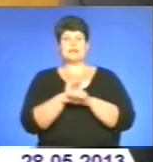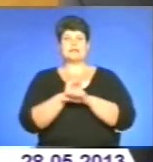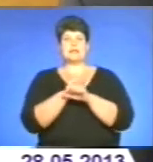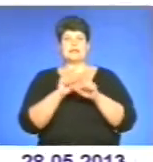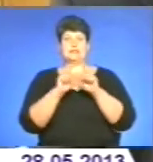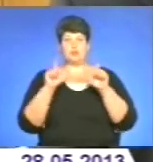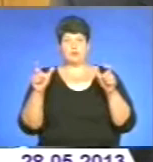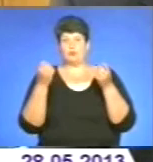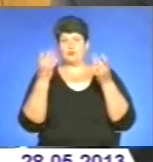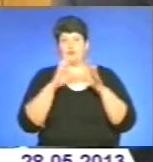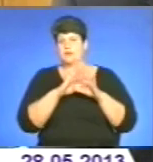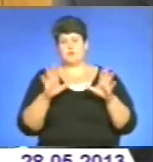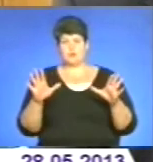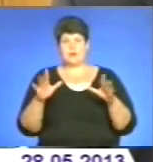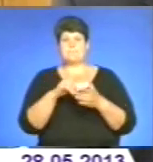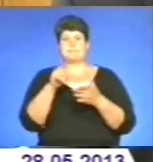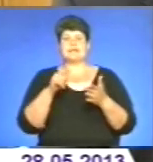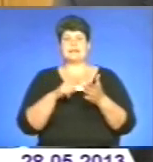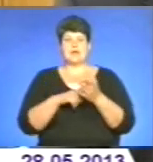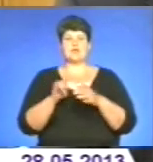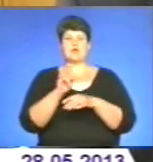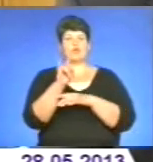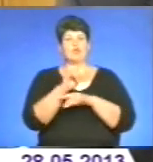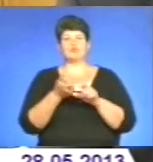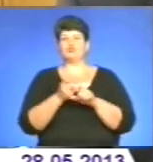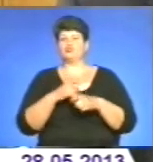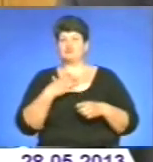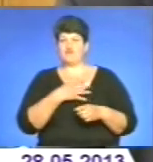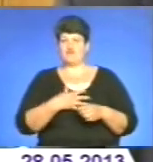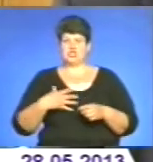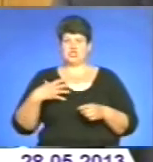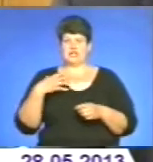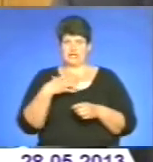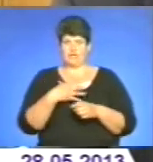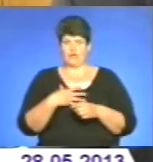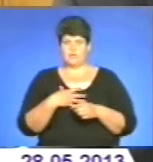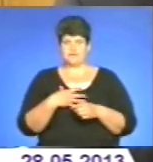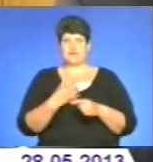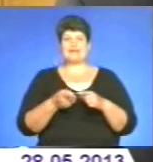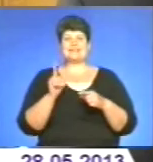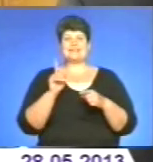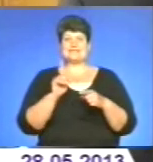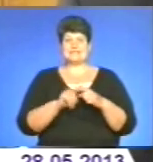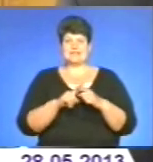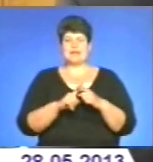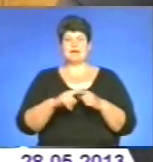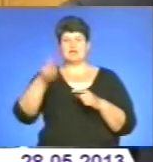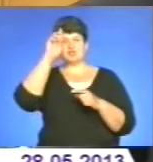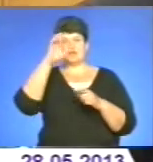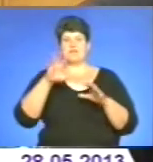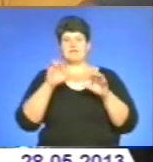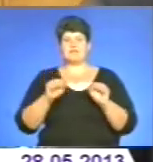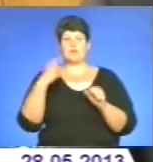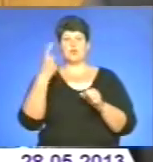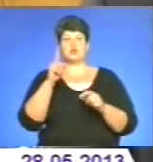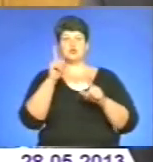його просто не стане. Питання аеропорту, воно дуже важливе, знову ж таки, це комунальна власність обласної ради, сьогодні